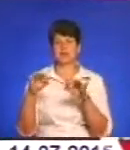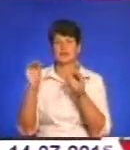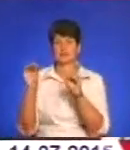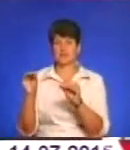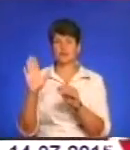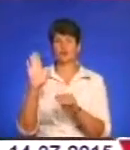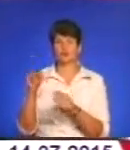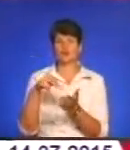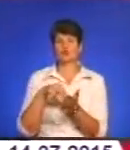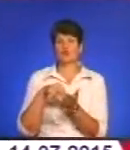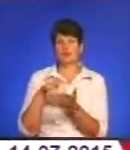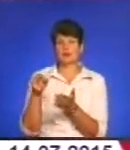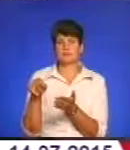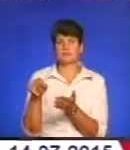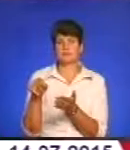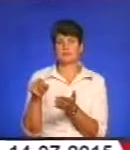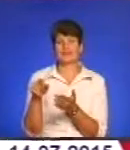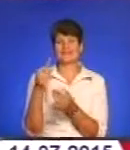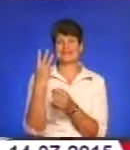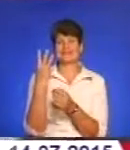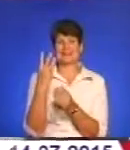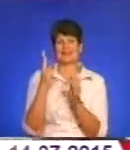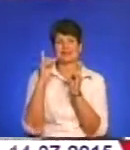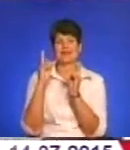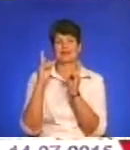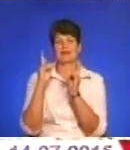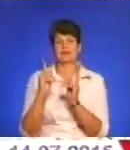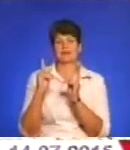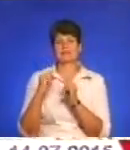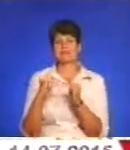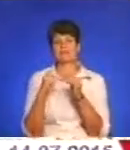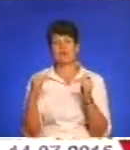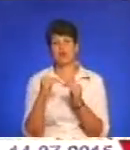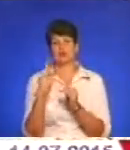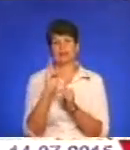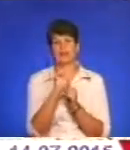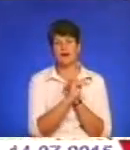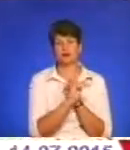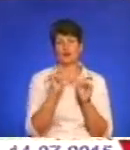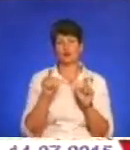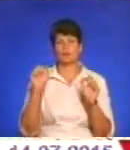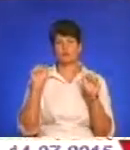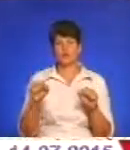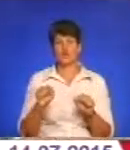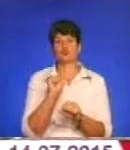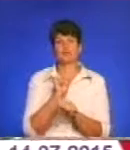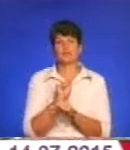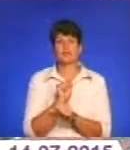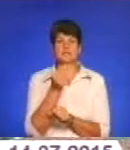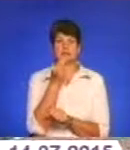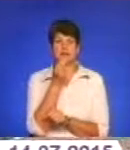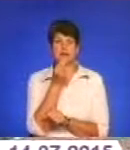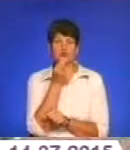Саме тут будуть стояти три таких бесідки, де будуть столики і лавочки, щоб люди собі могли зупинитися, перекусити